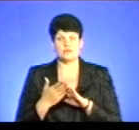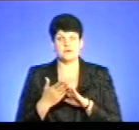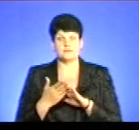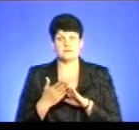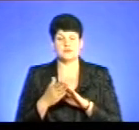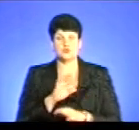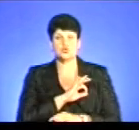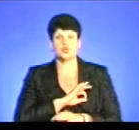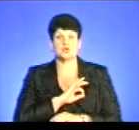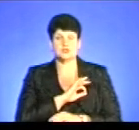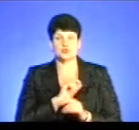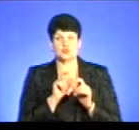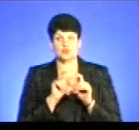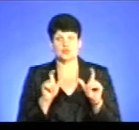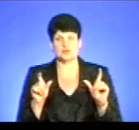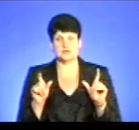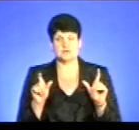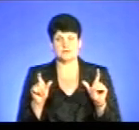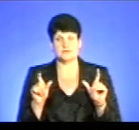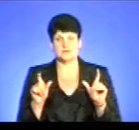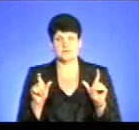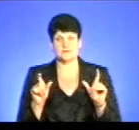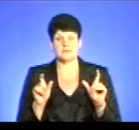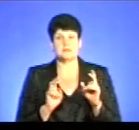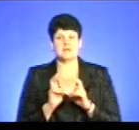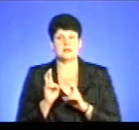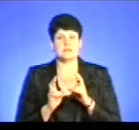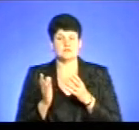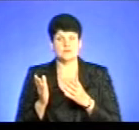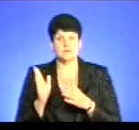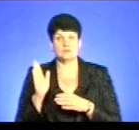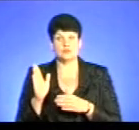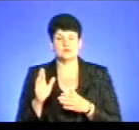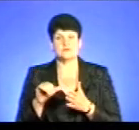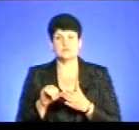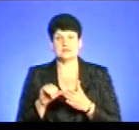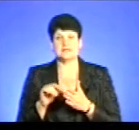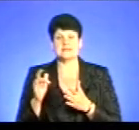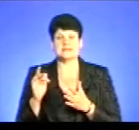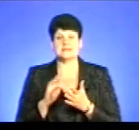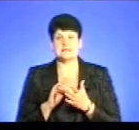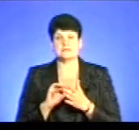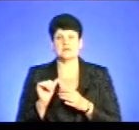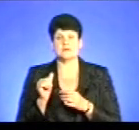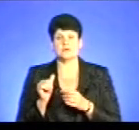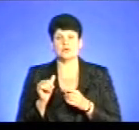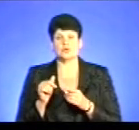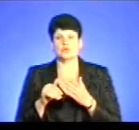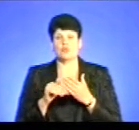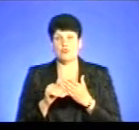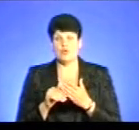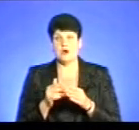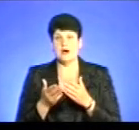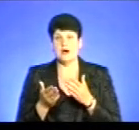юридичною структурою некоммуляційно-неприбуткове підприємство, де буде виступати Центр правильні допомоги, або